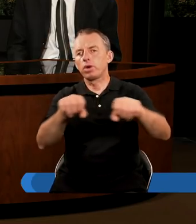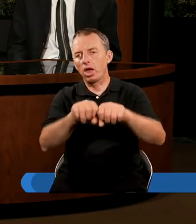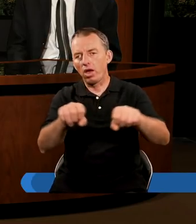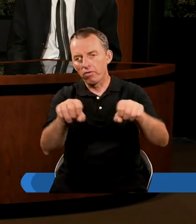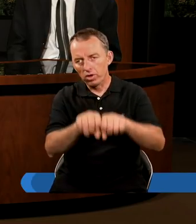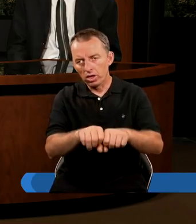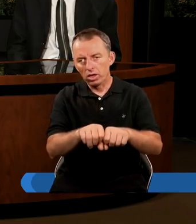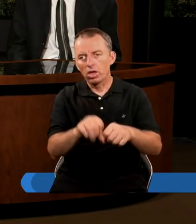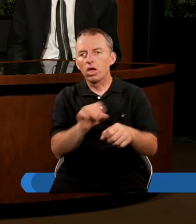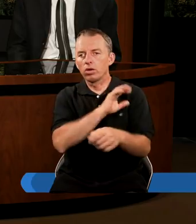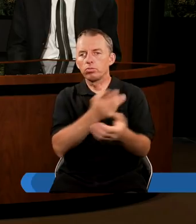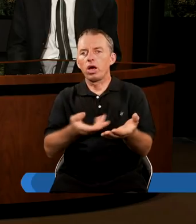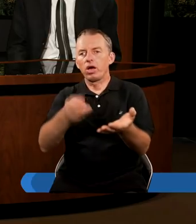sprawiedliwymi. Mowa jest o zmartwychwstaniu sprawiedliwych.